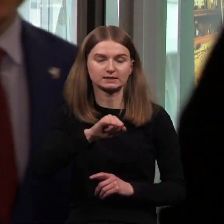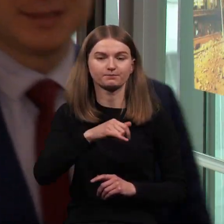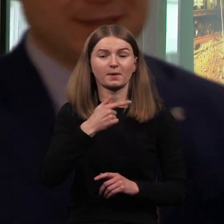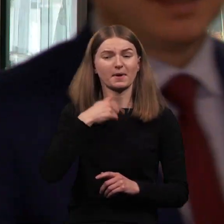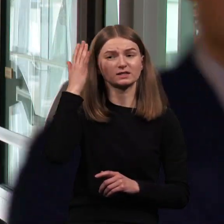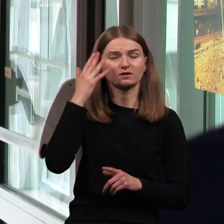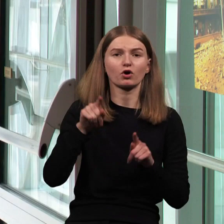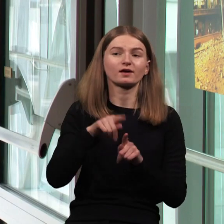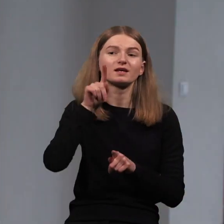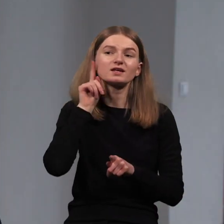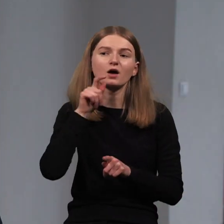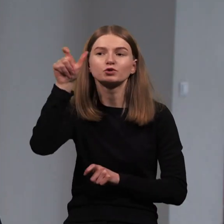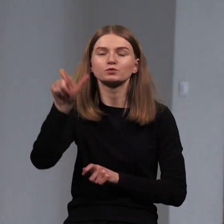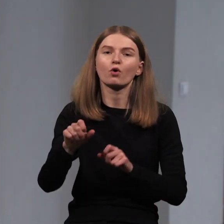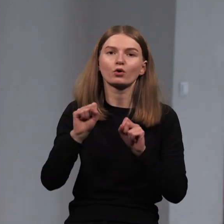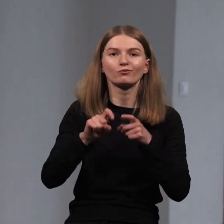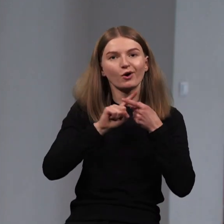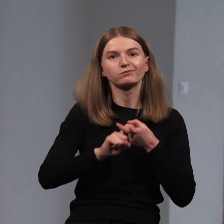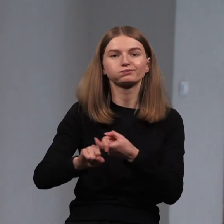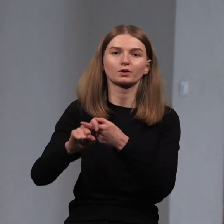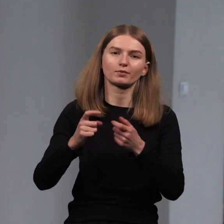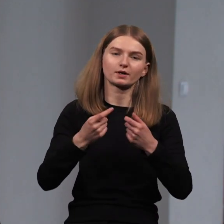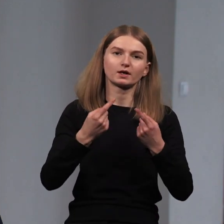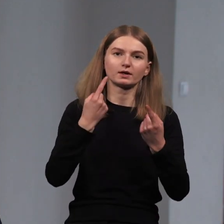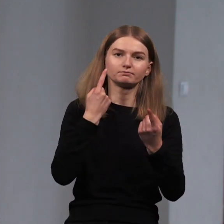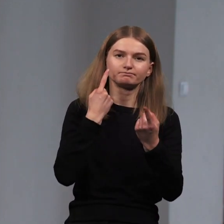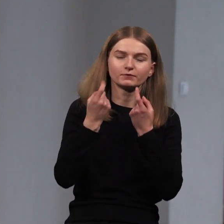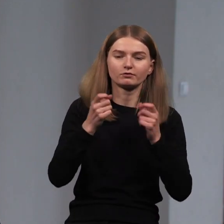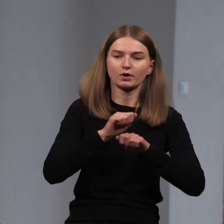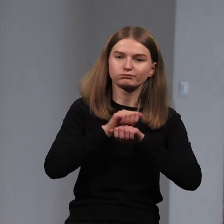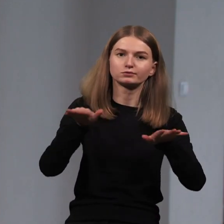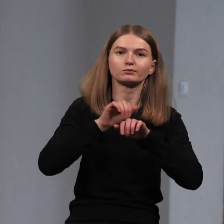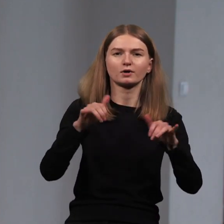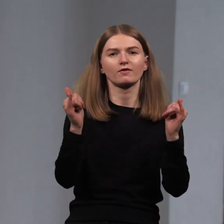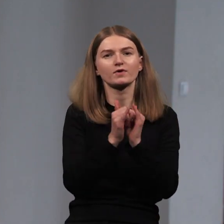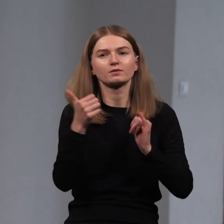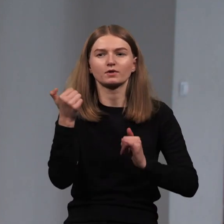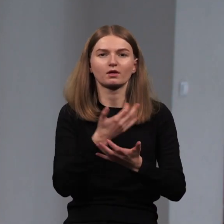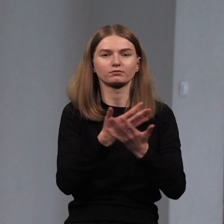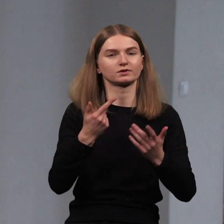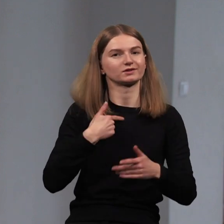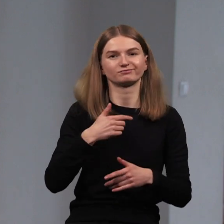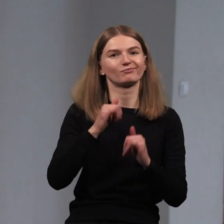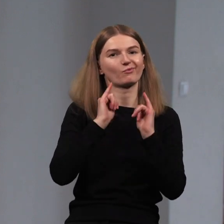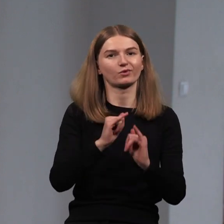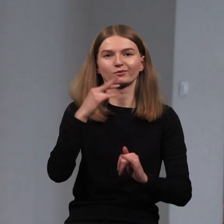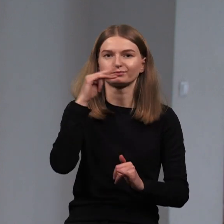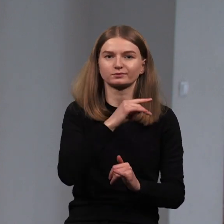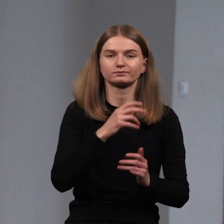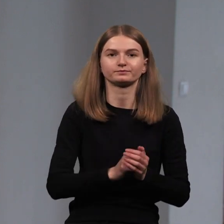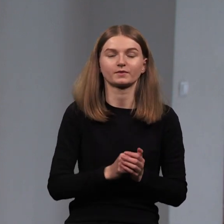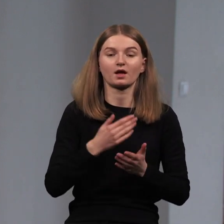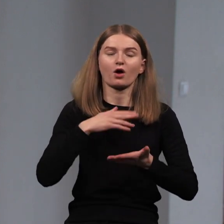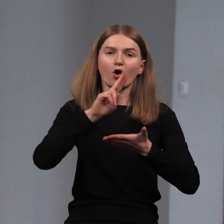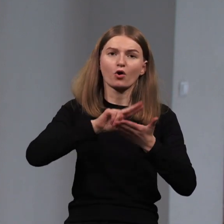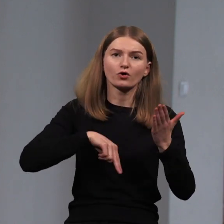tik per socialinės medijas, kas atrodo kaip jaunos žmogaus įrankis, tai mes labai klistame. Nes ne tik per konvencinės priemonės